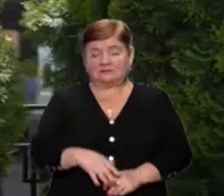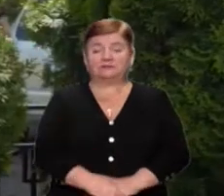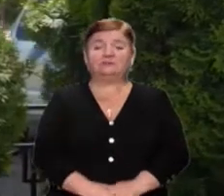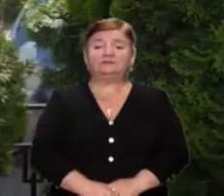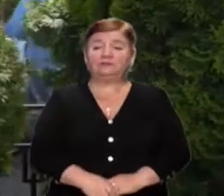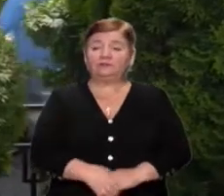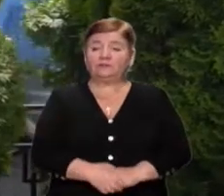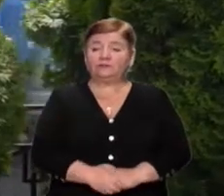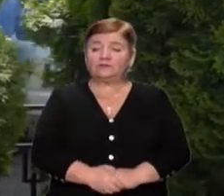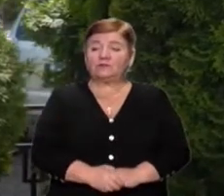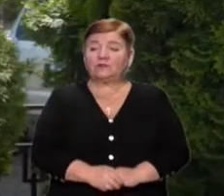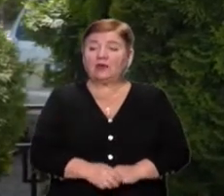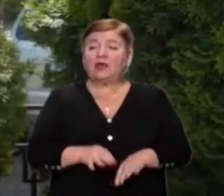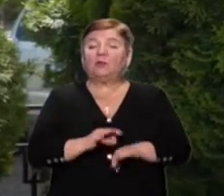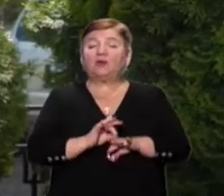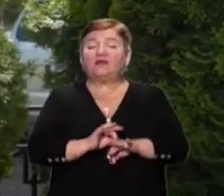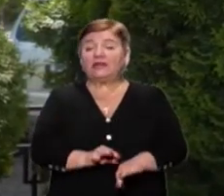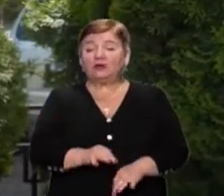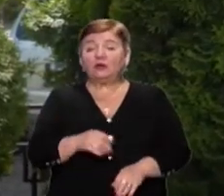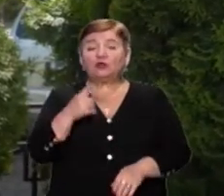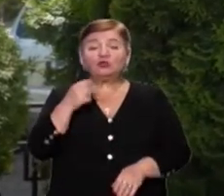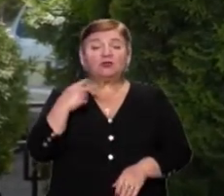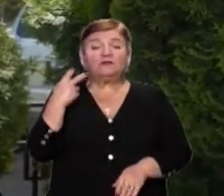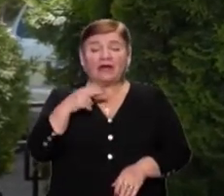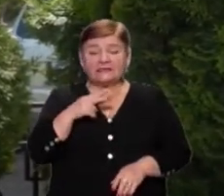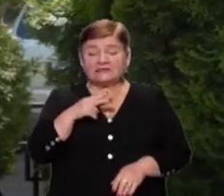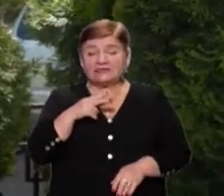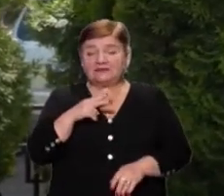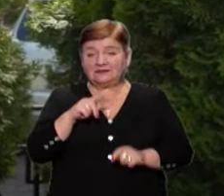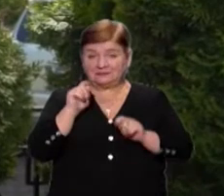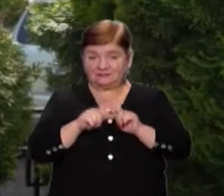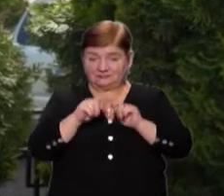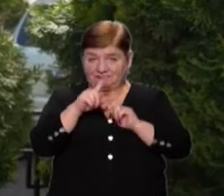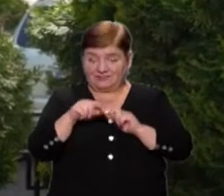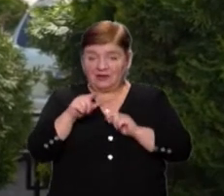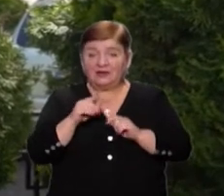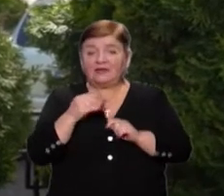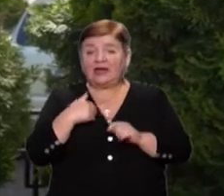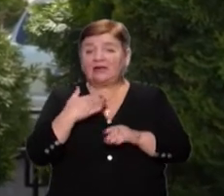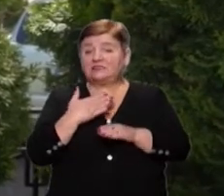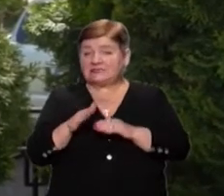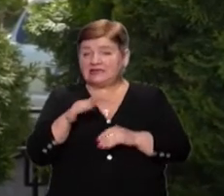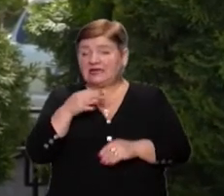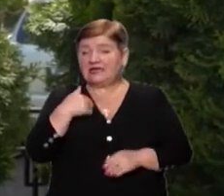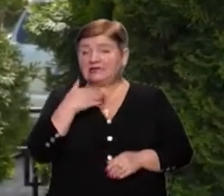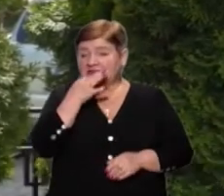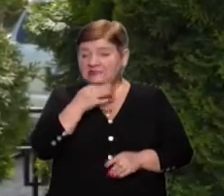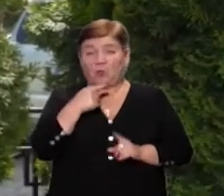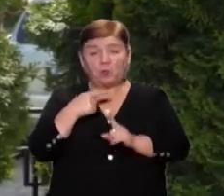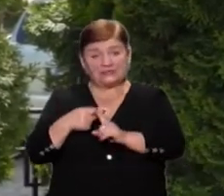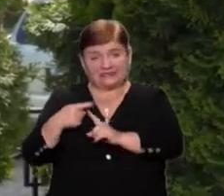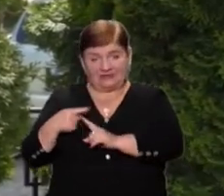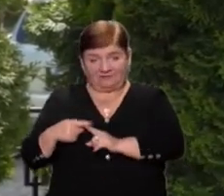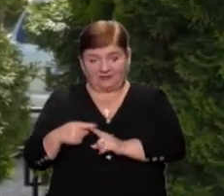За минулого добу проведено 120 досліджень методом ПЛР. Відповідно, частина з них, як я вже сказав, це позитивні